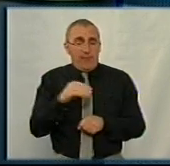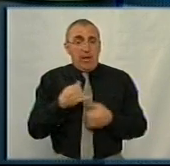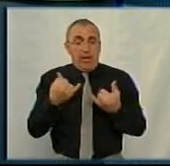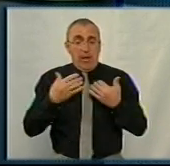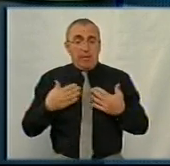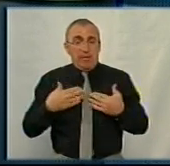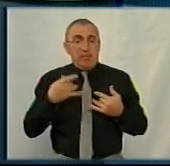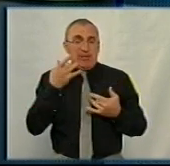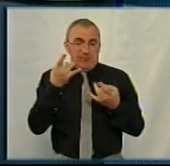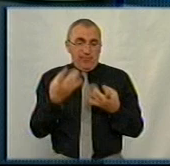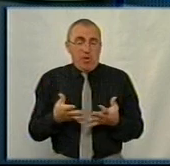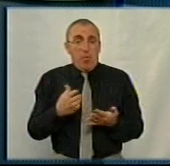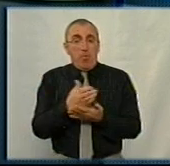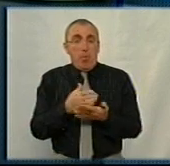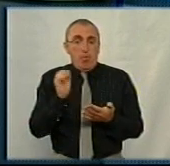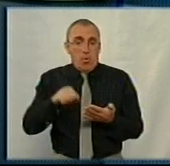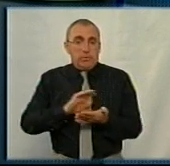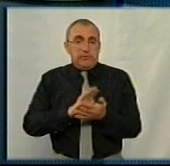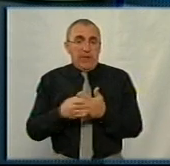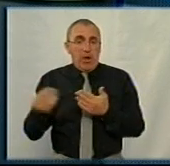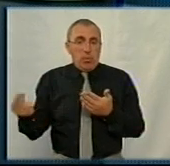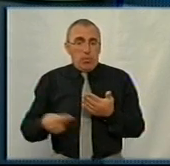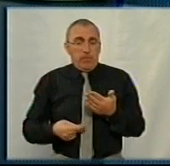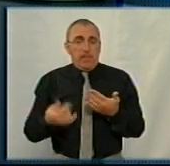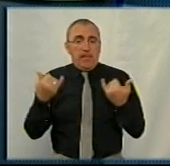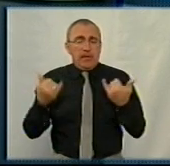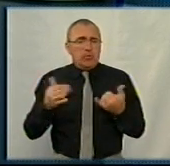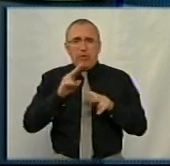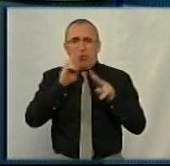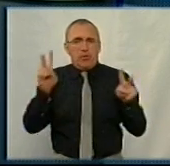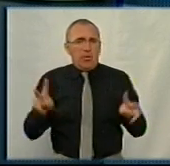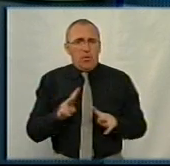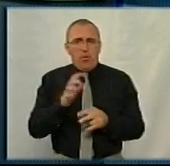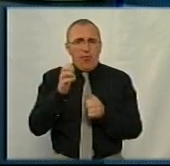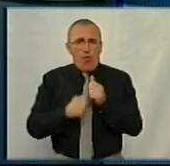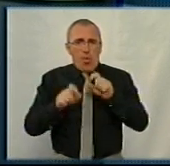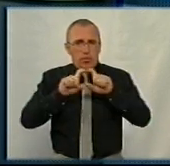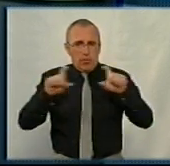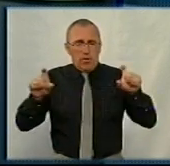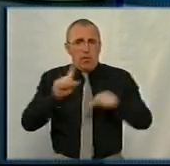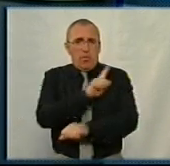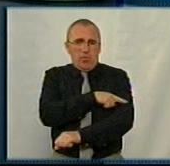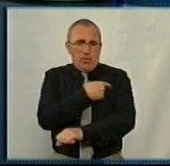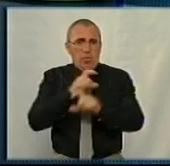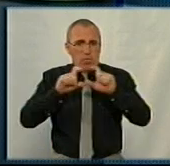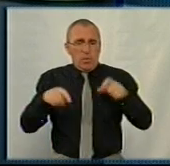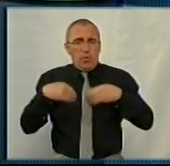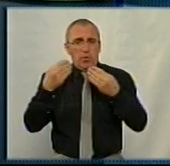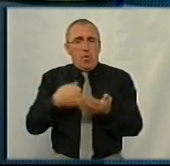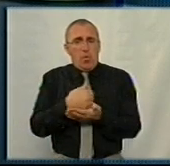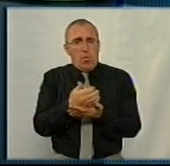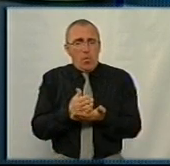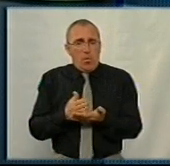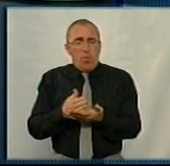себе звичайні послуги змогли законтрактувати. Тобто на сьогодні не в кожній лікувальній установі надається медична допомога,